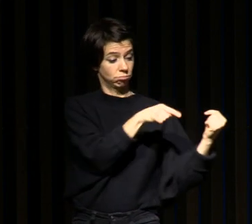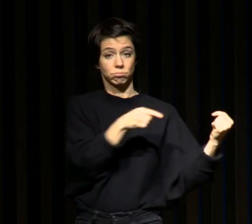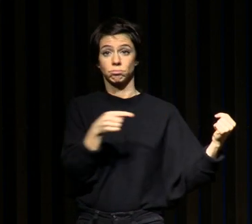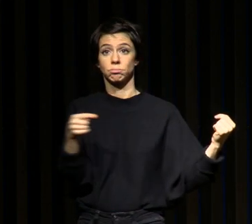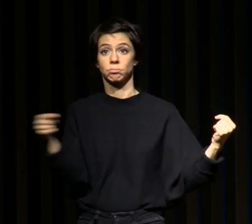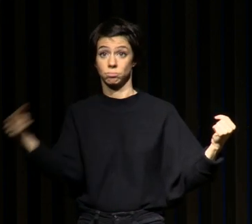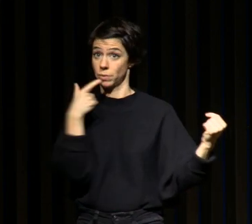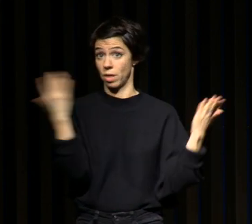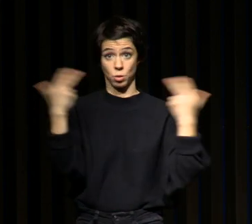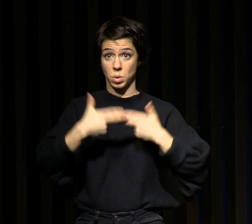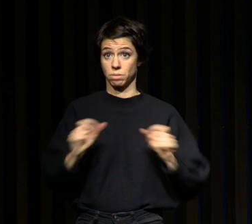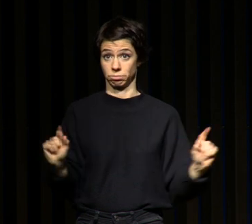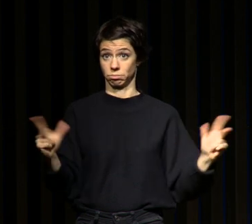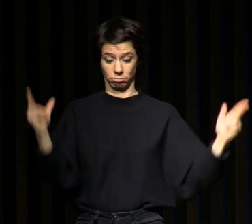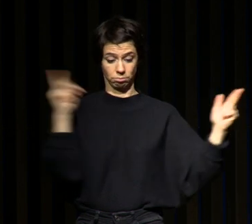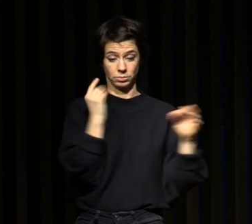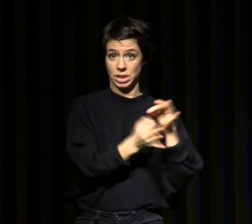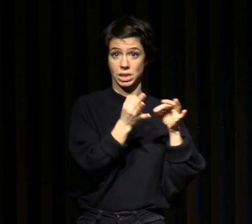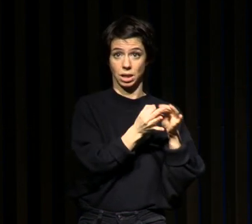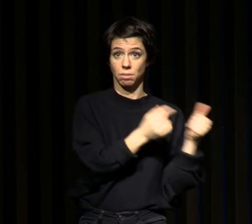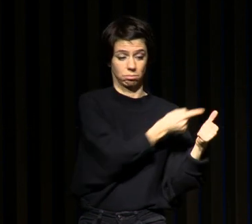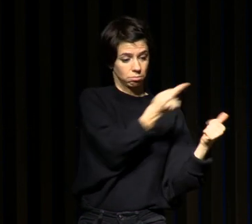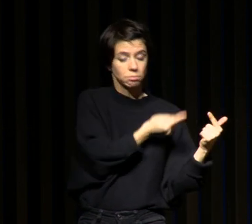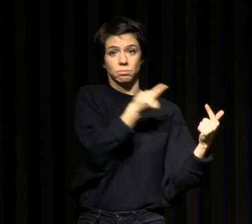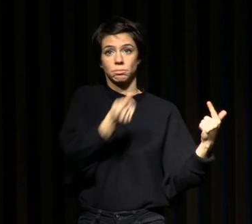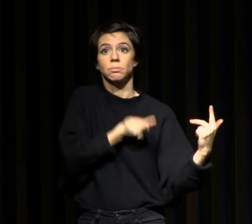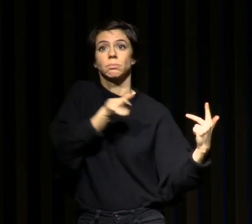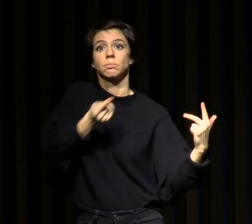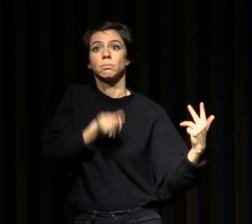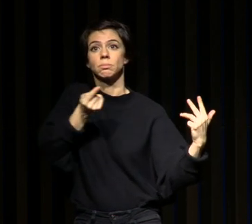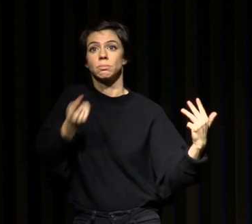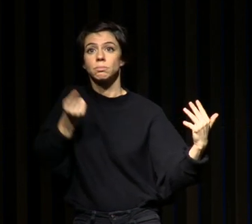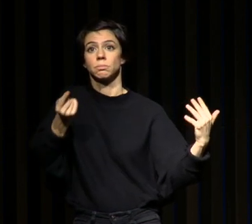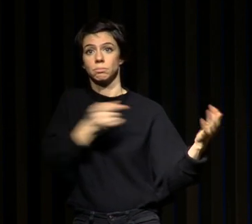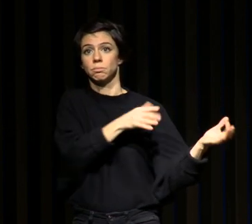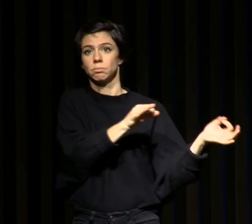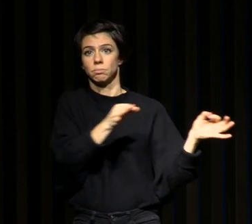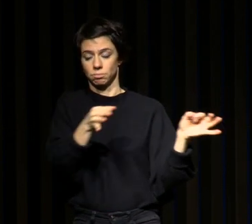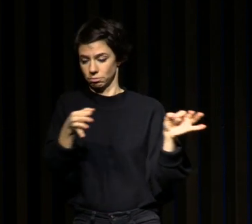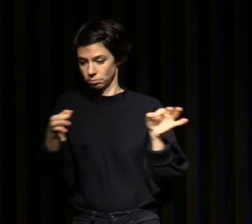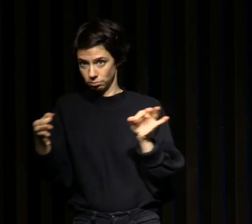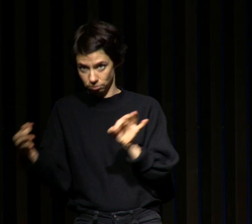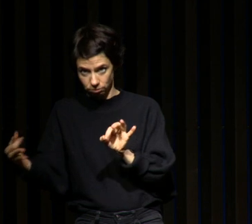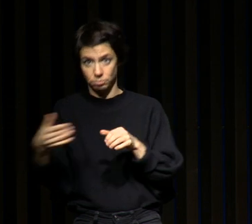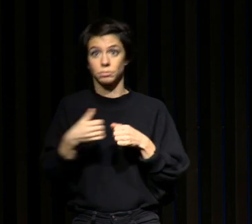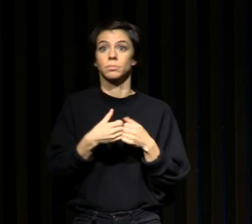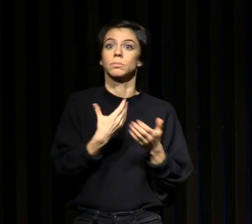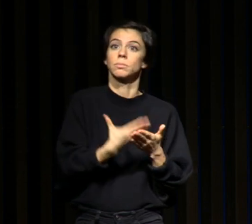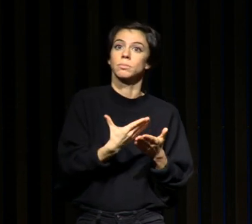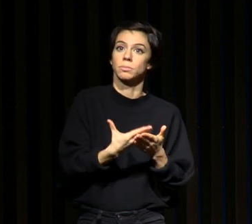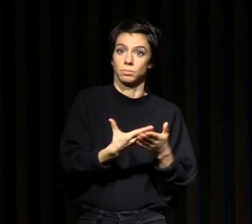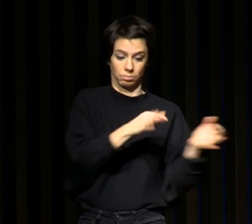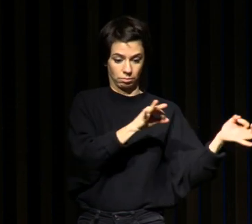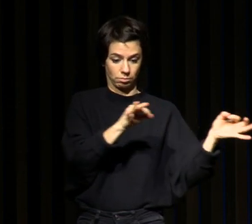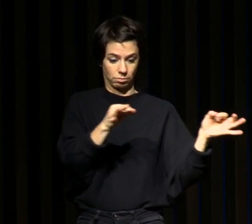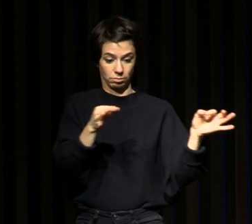en la répétition de cycles de sommeil. Et c'est ce qui va permettre, donc, d'abord d'approfondir son sommeil et